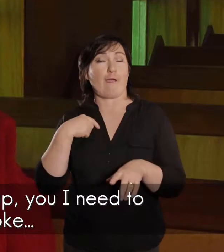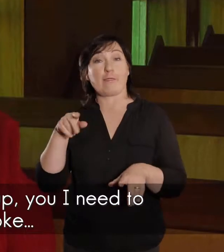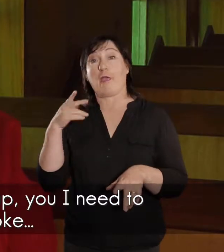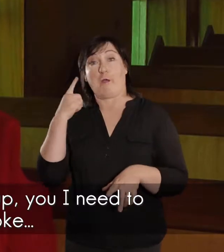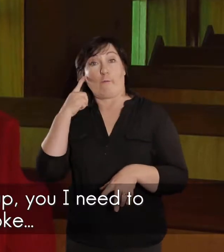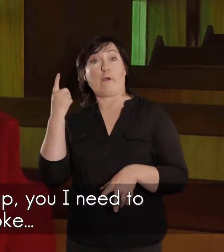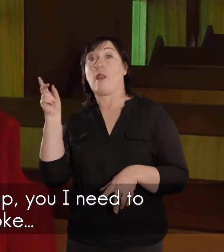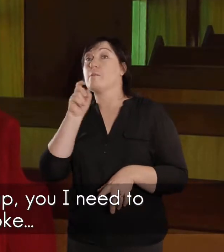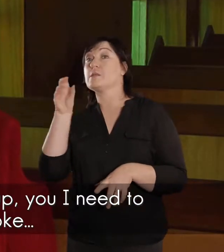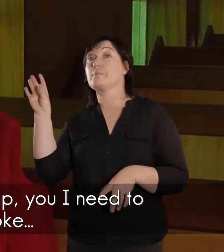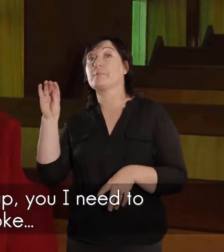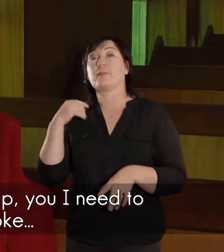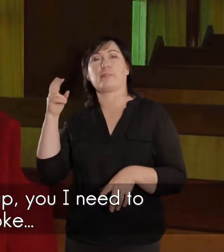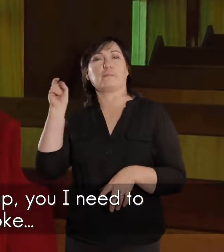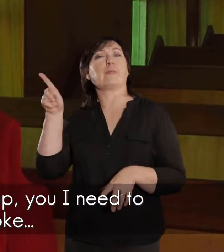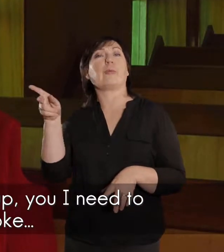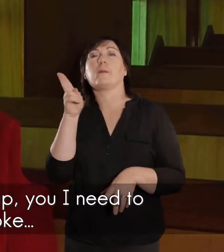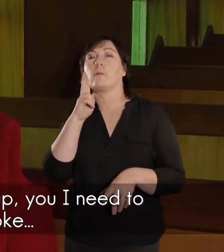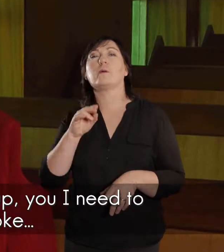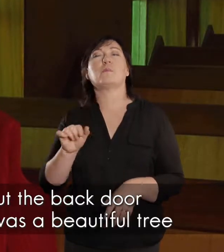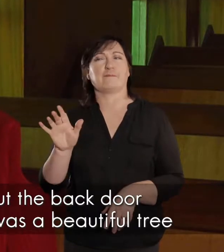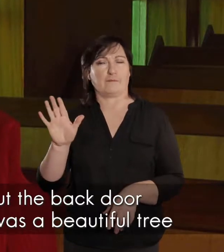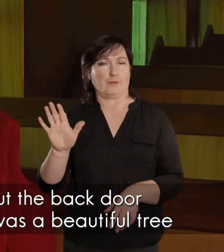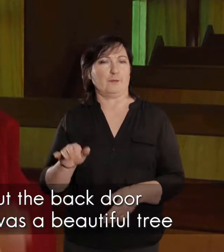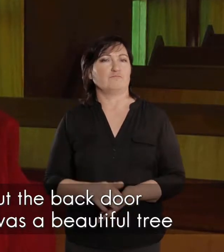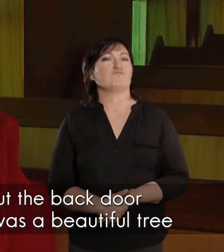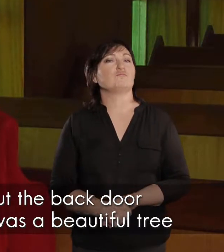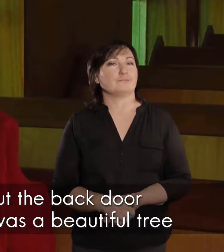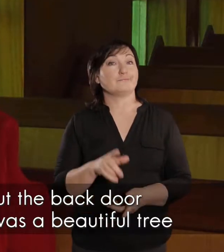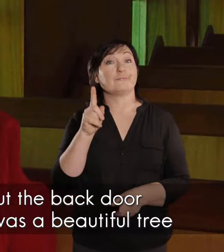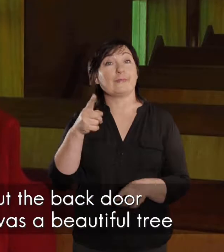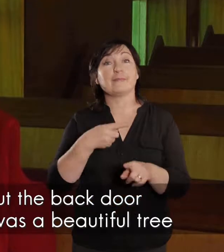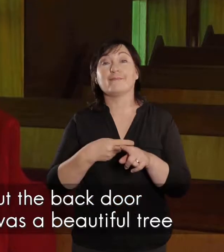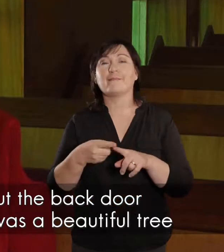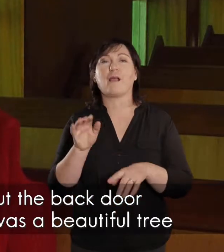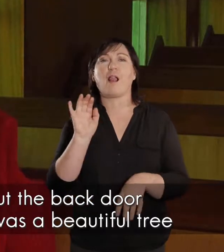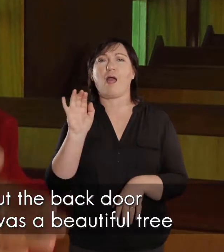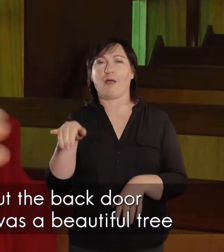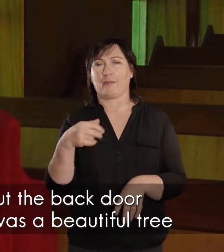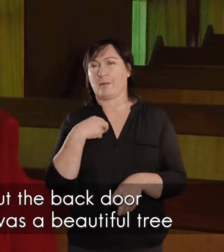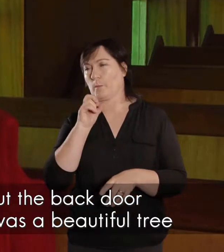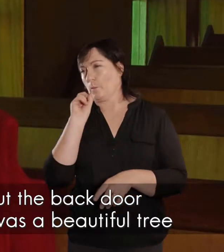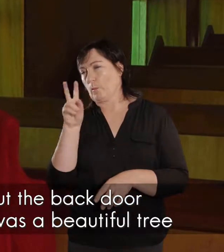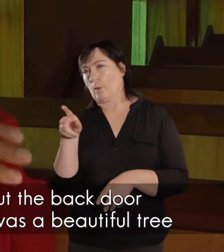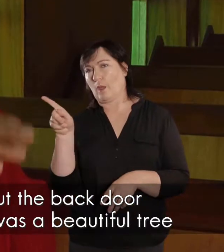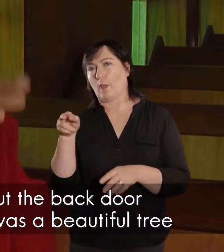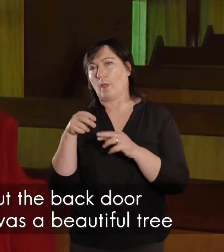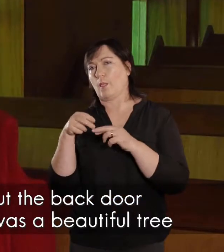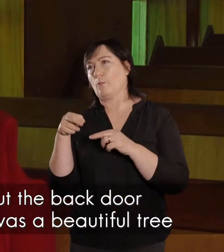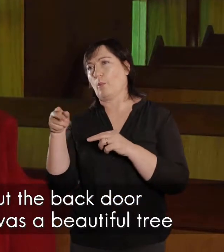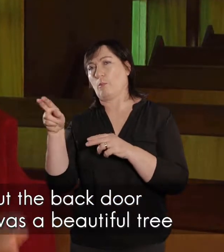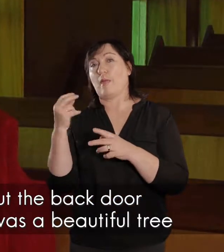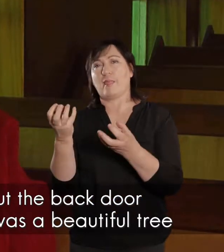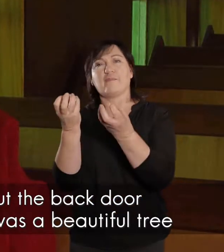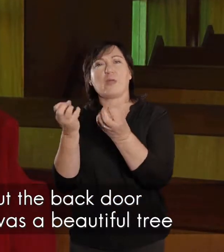uitvang, ook is los nou maar, gaan so een week voorbij, stap hy uit by die achterteer, ons is lik een vieje